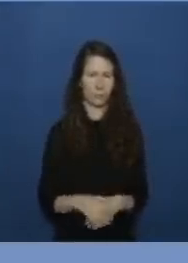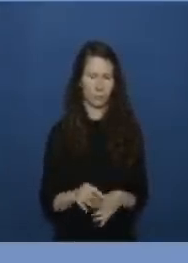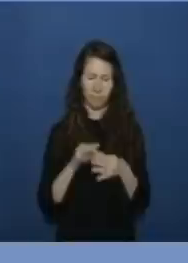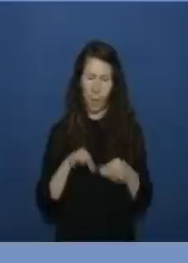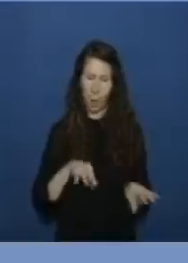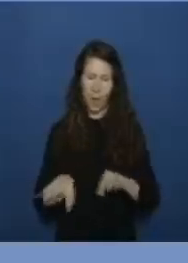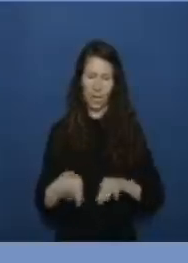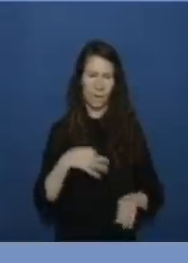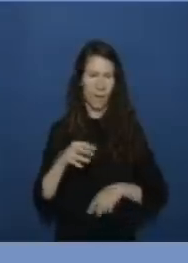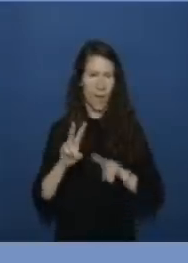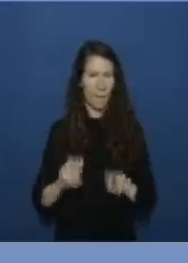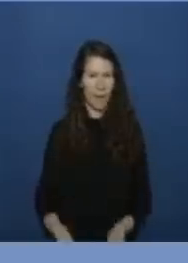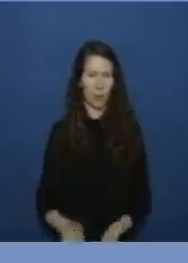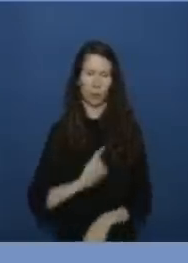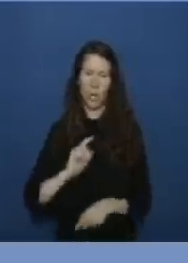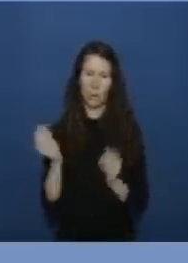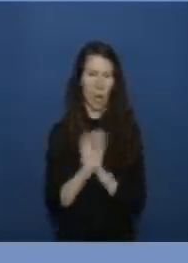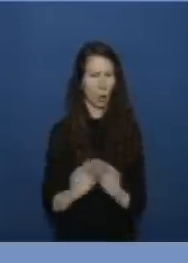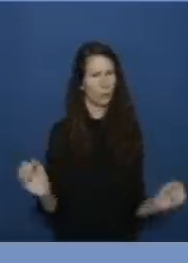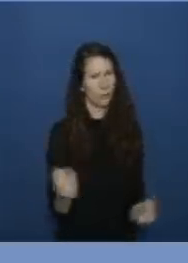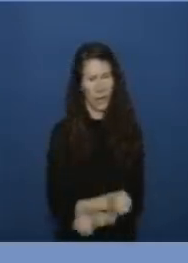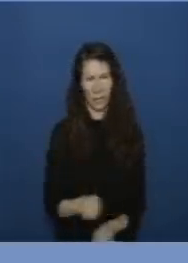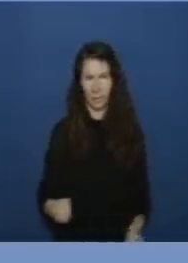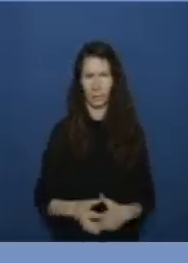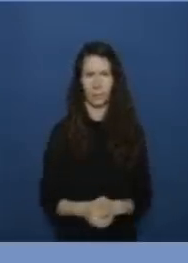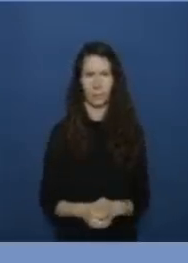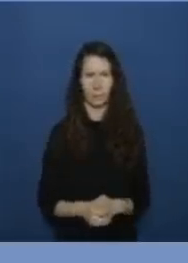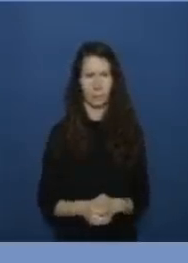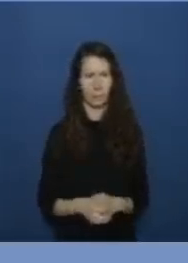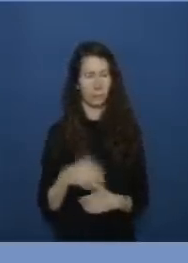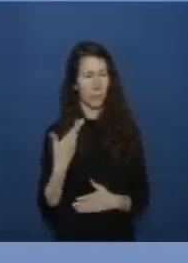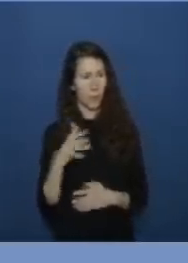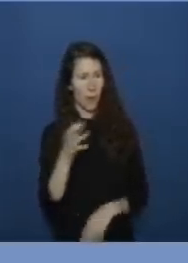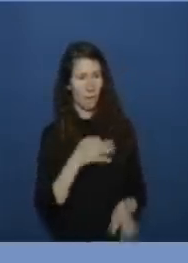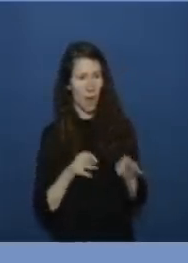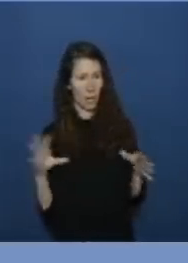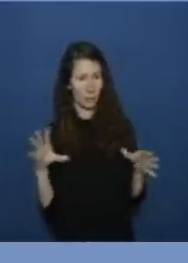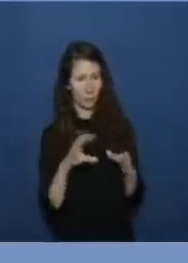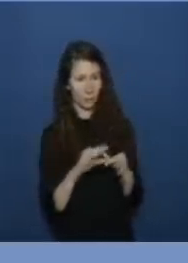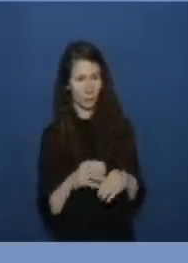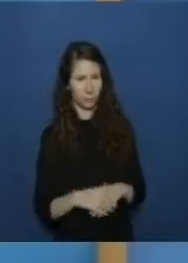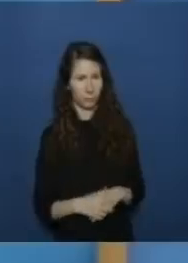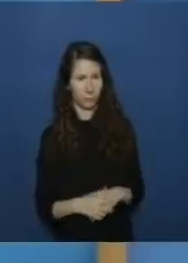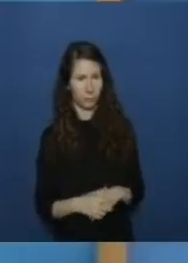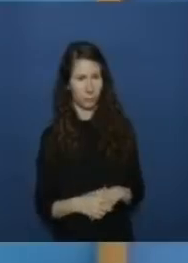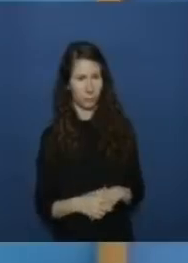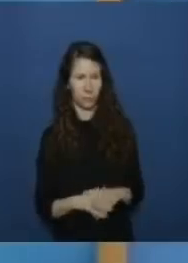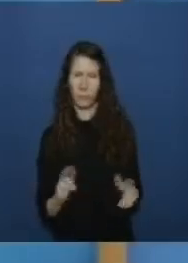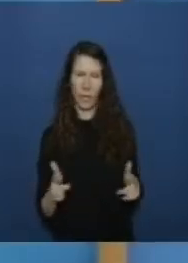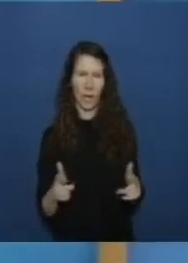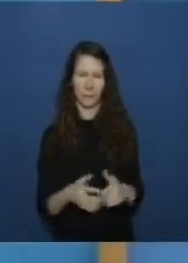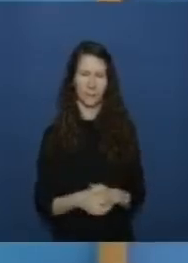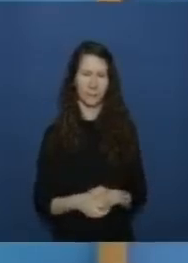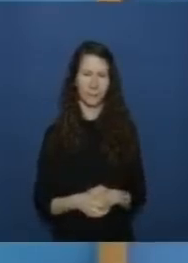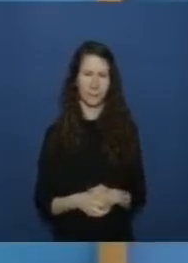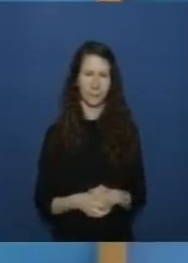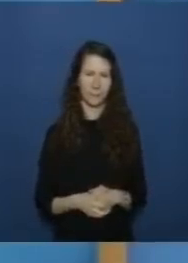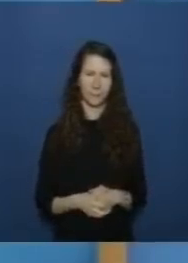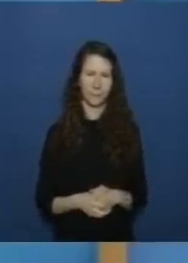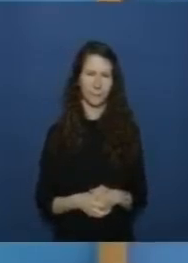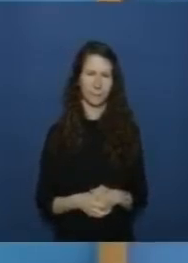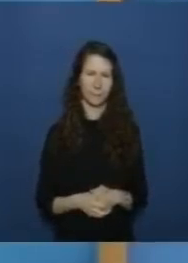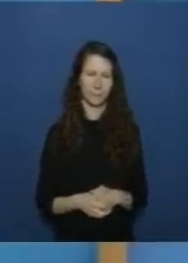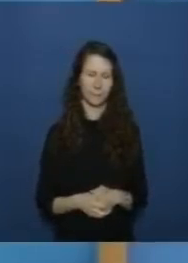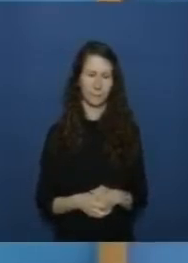ermittlungen keine auskunft geben gibt es dazu weitere fragen das scheint mir nicht der fall zu sein dann